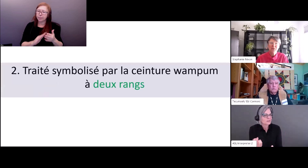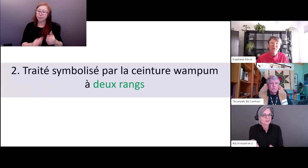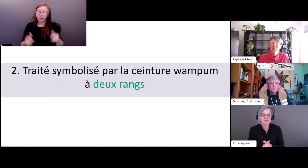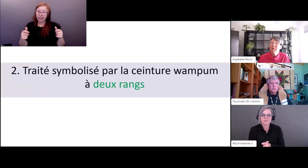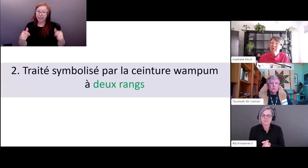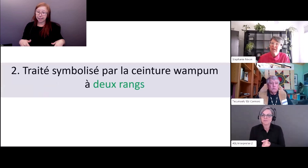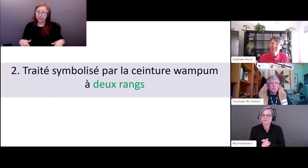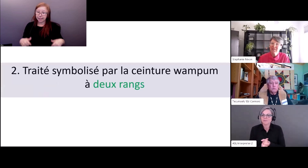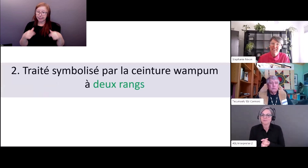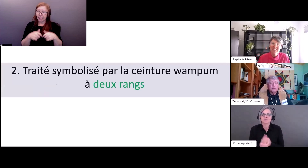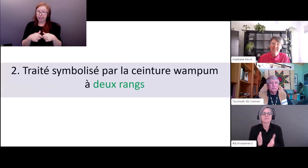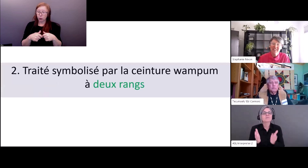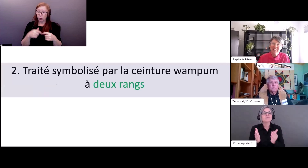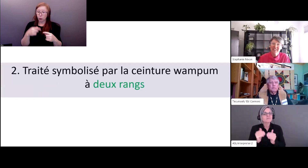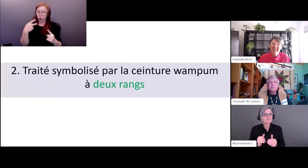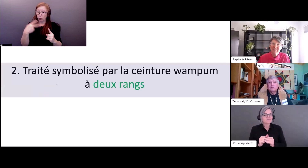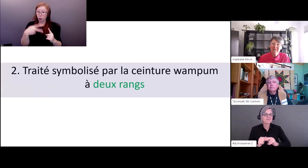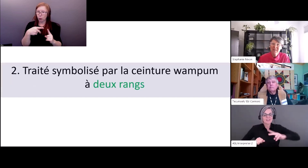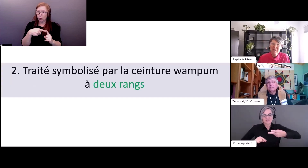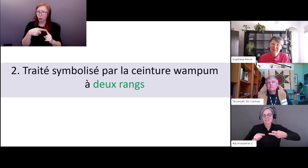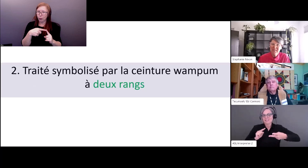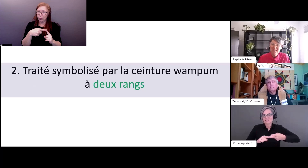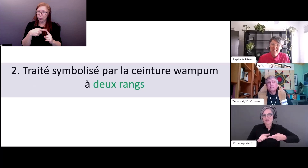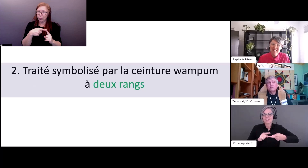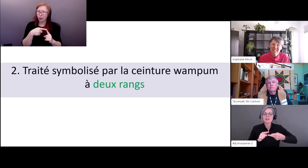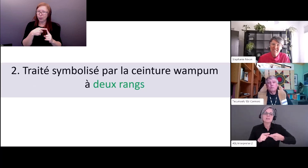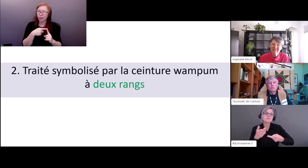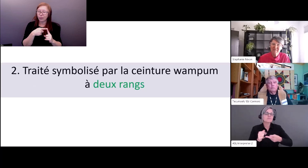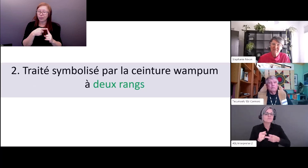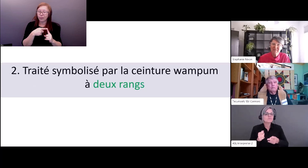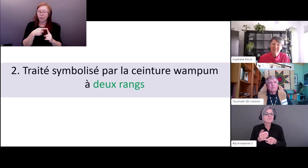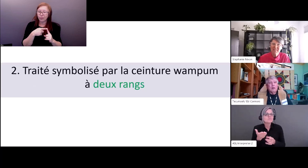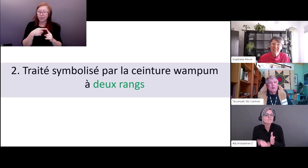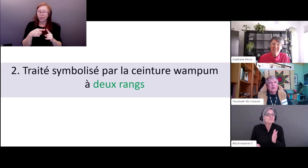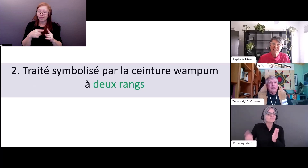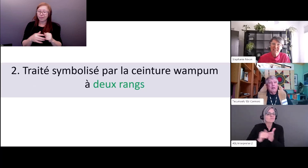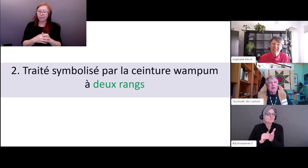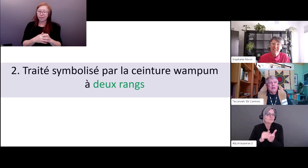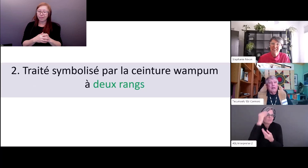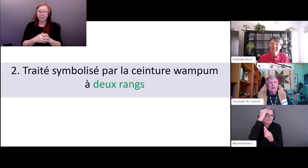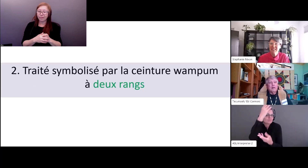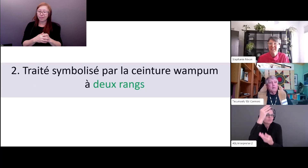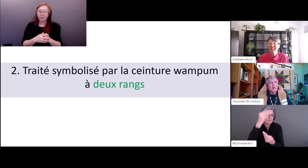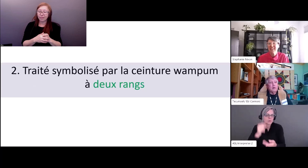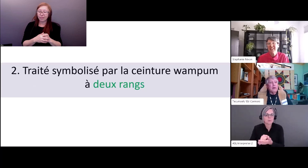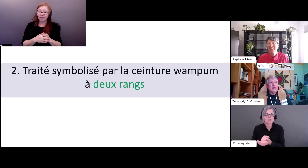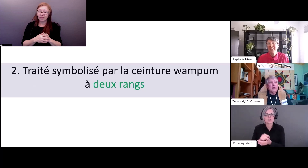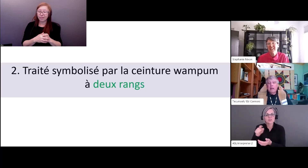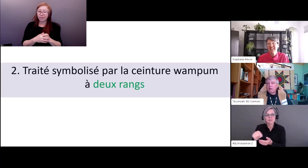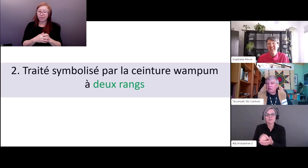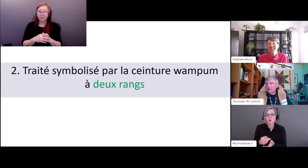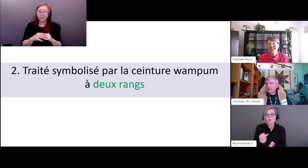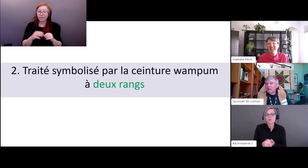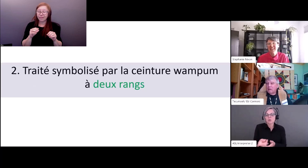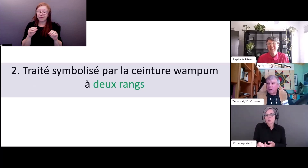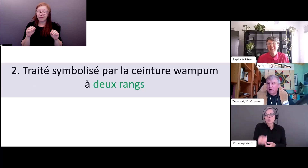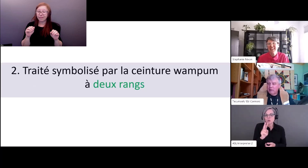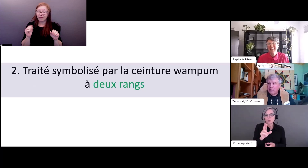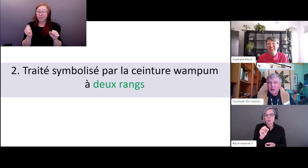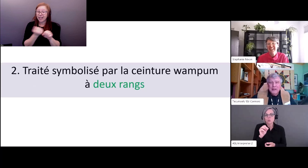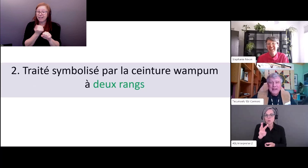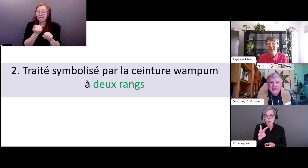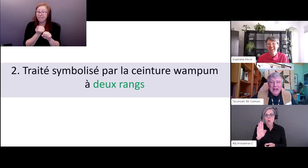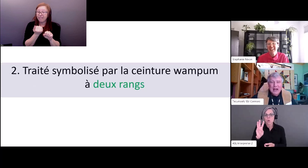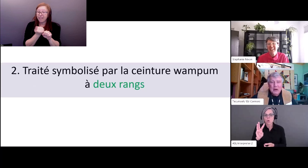ensuite ce deuxième rappel c'est cette traité symbolisée par la cinture Wampum à deux rangs est-ce que vous pouvez faire cela pour nous oui voilà